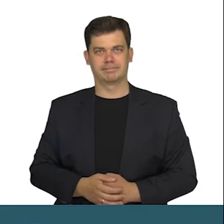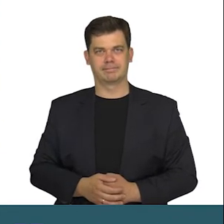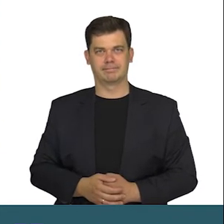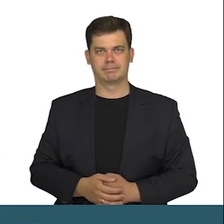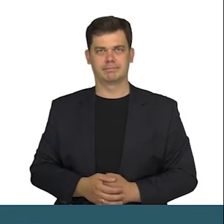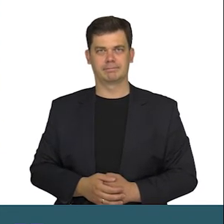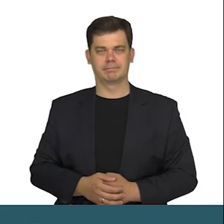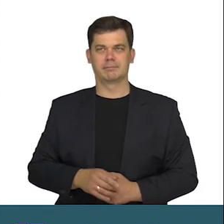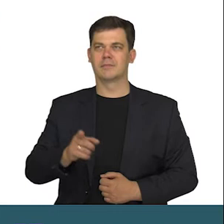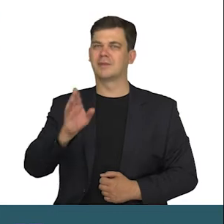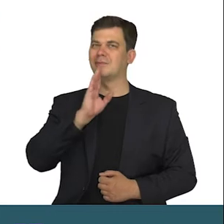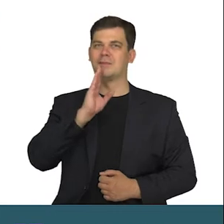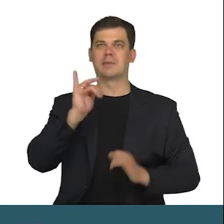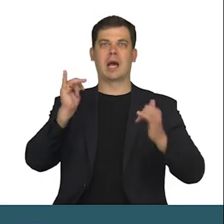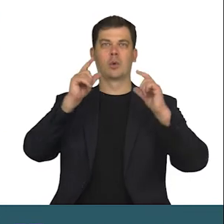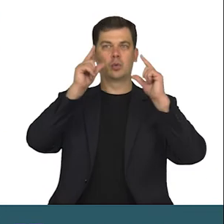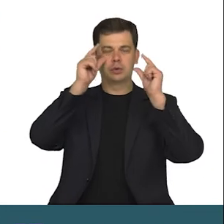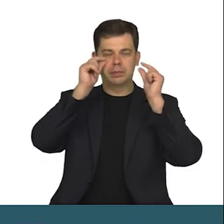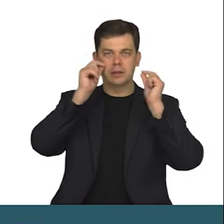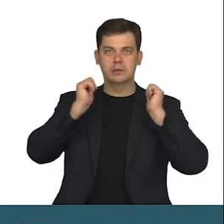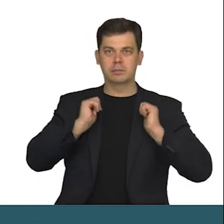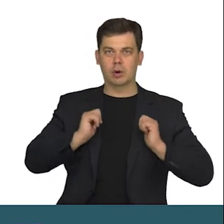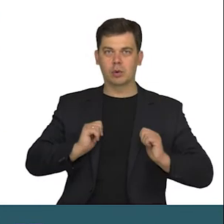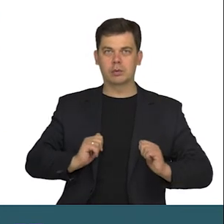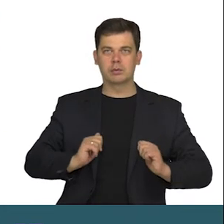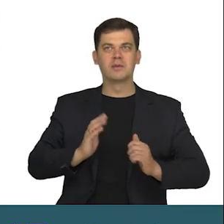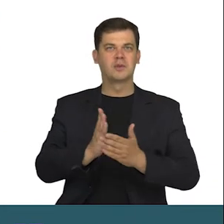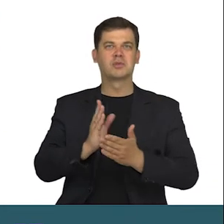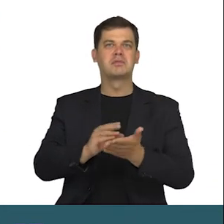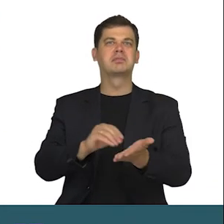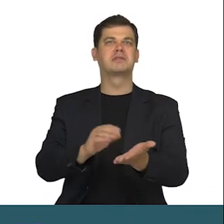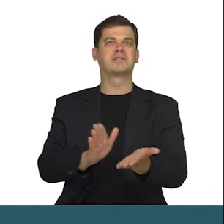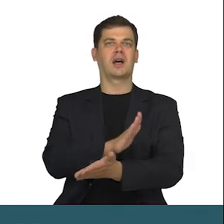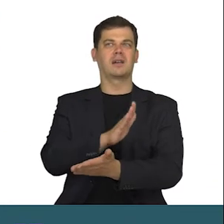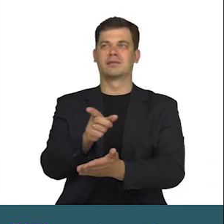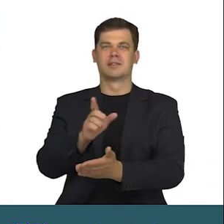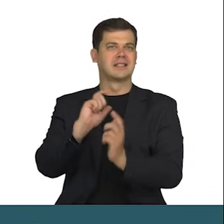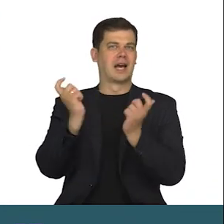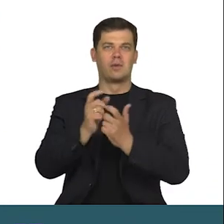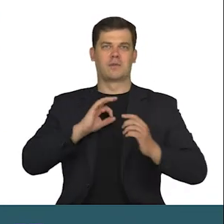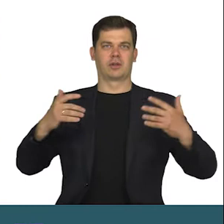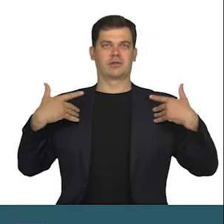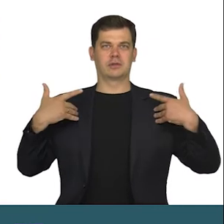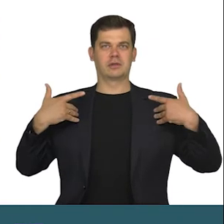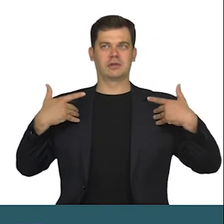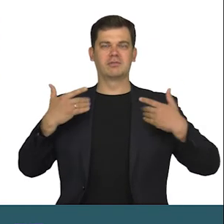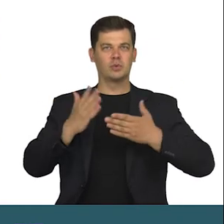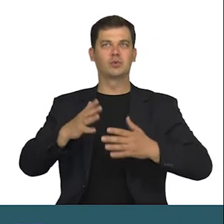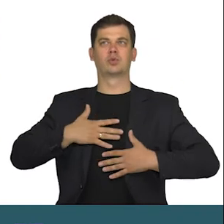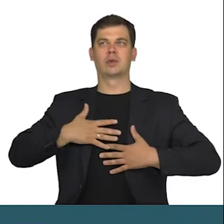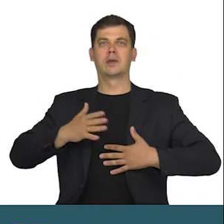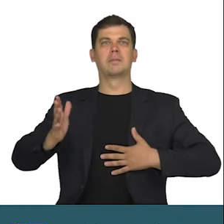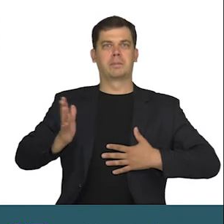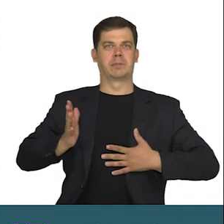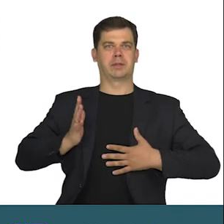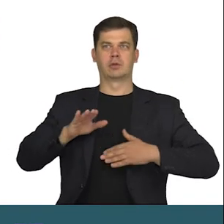Jakby stan uśpienia i spokoju zaczynał być już moim całym światem. Jakbym zaczęła czuć się bezpiecznie w